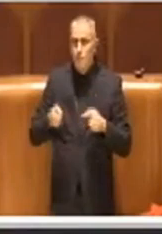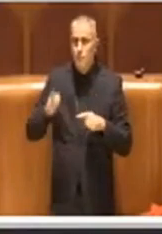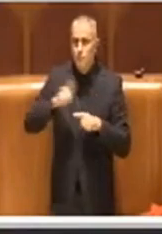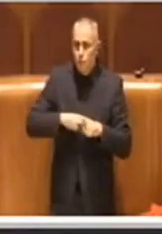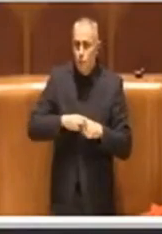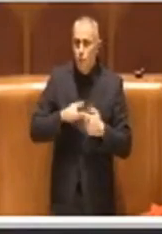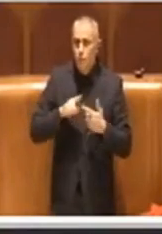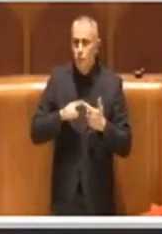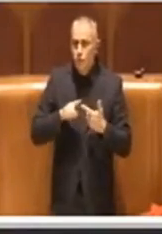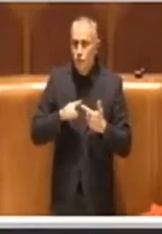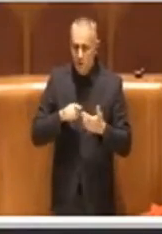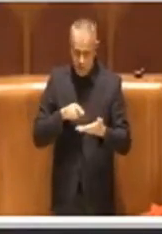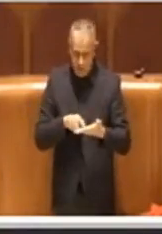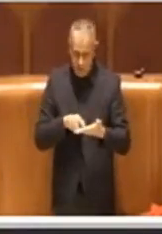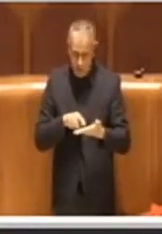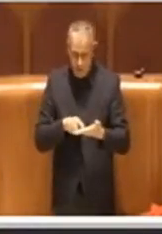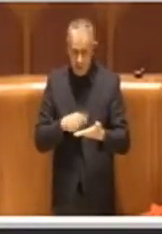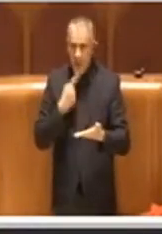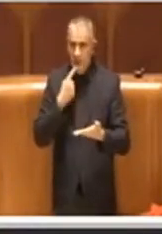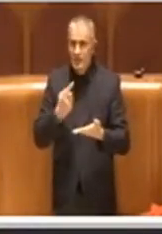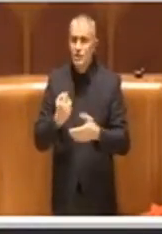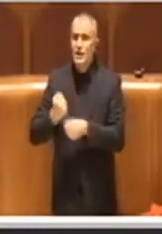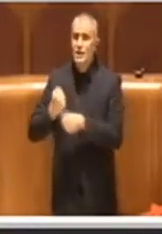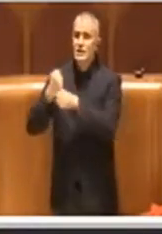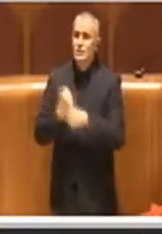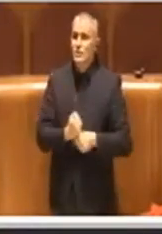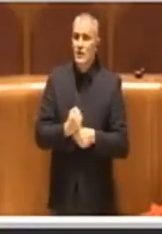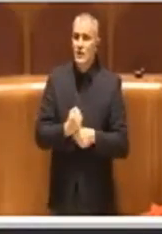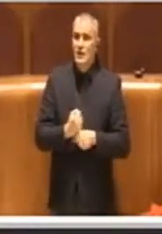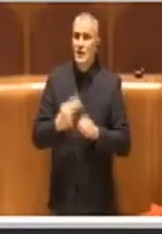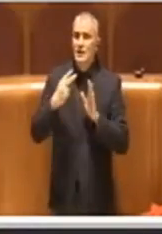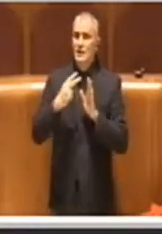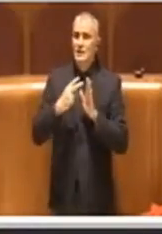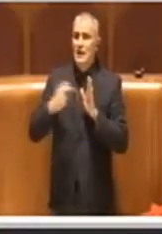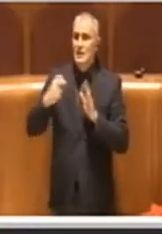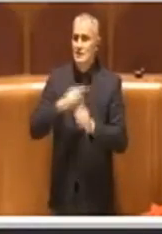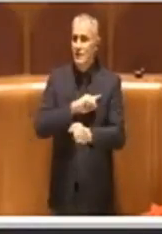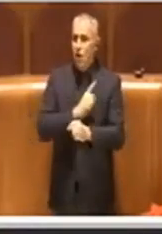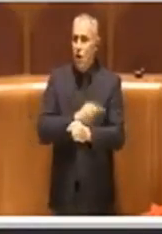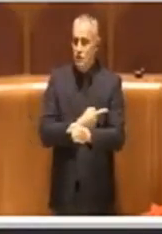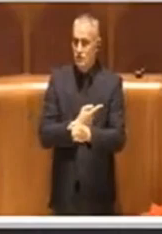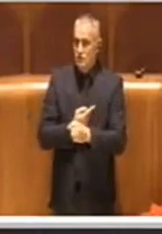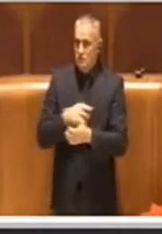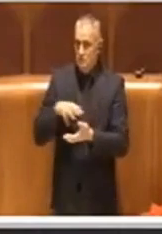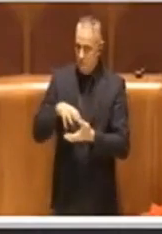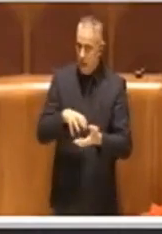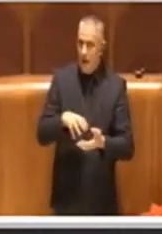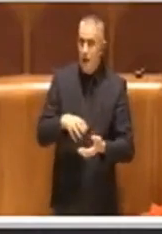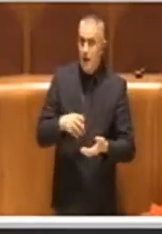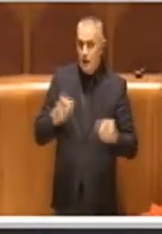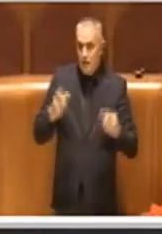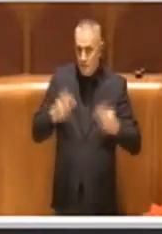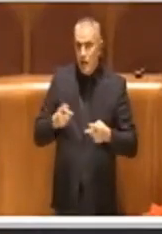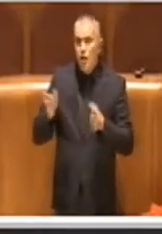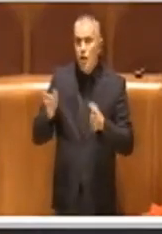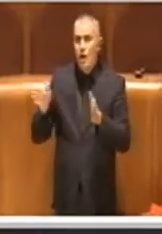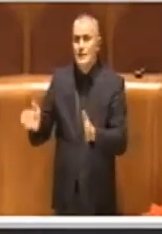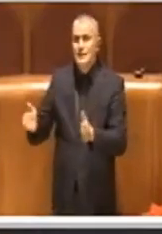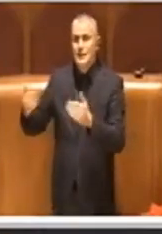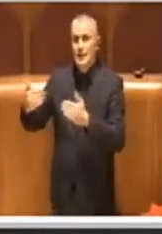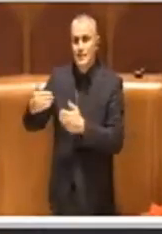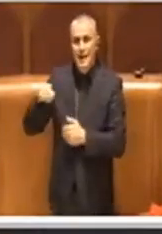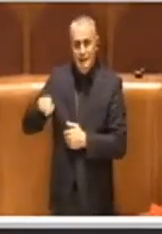istituire appunto una task force che nonostante il grande impegno del Dipartimento dopo